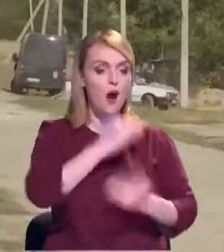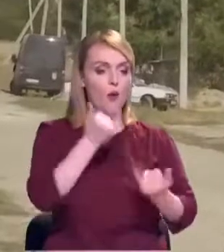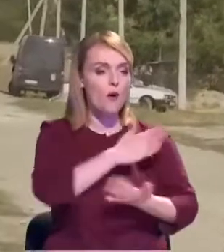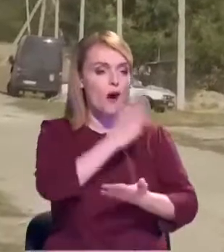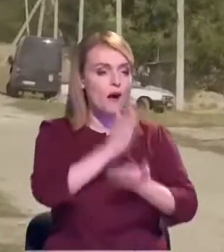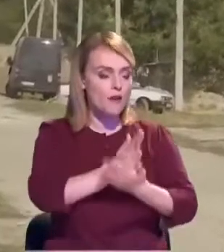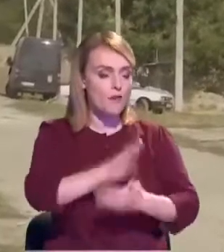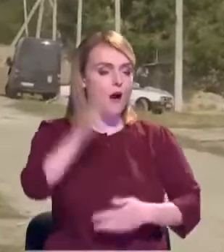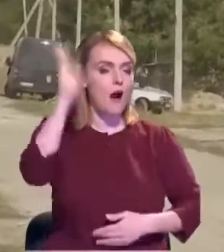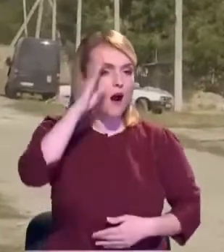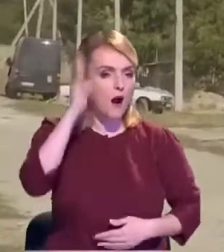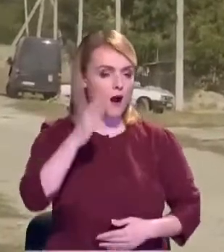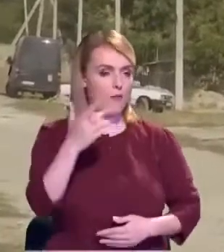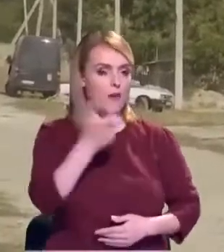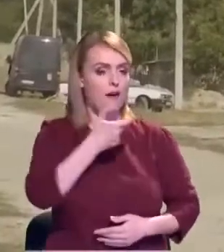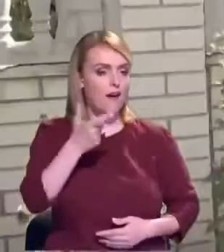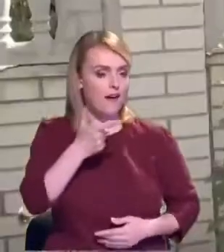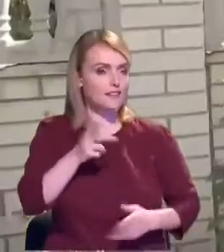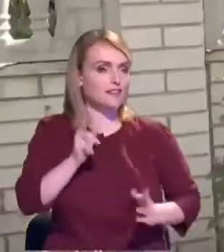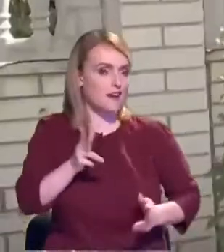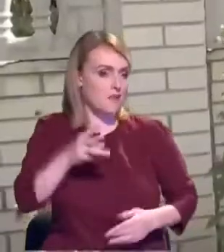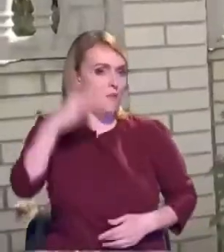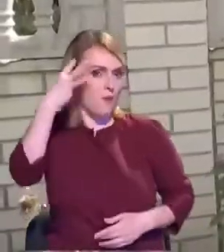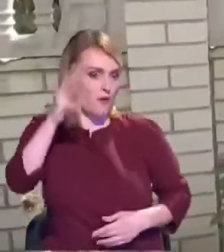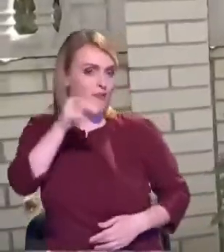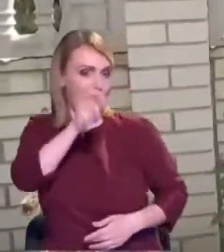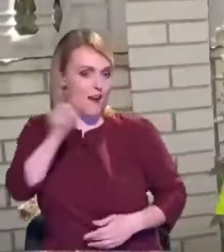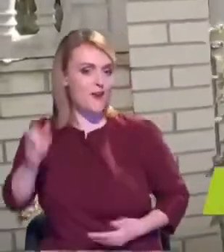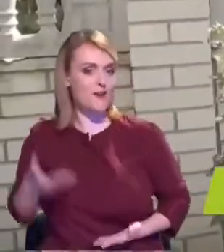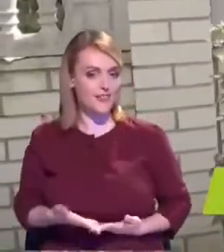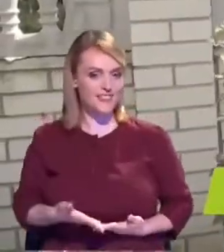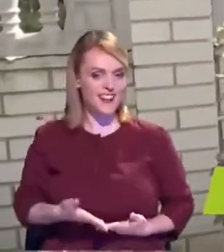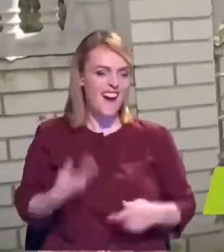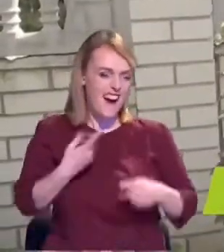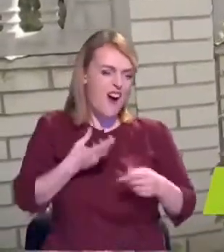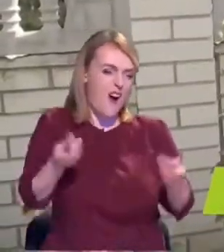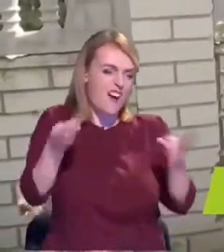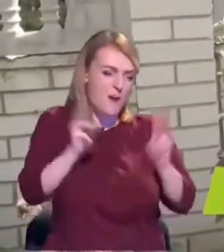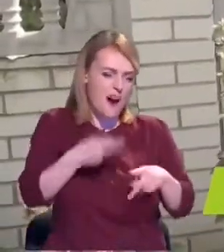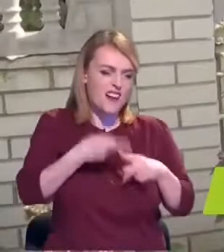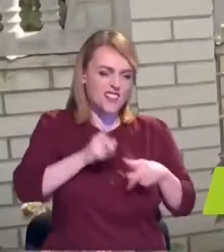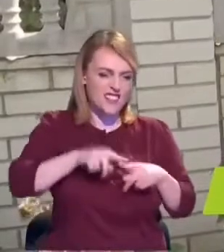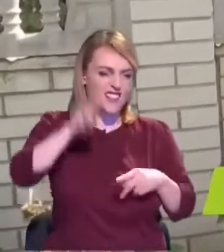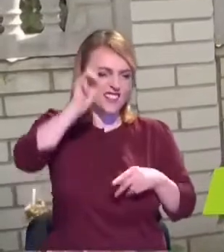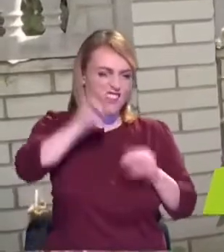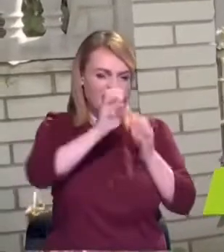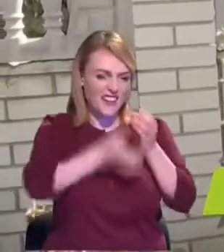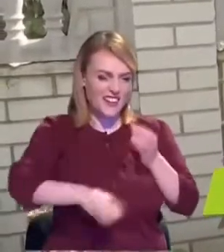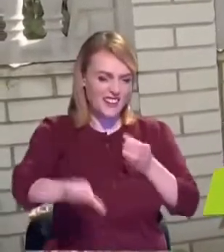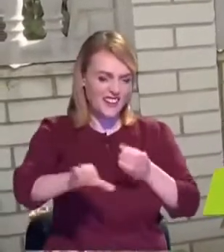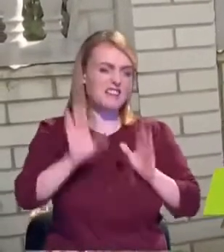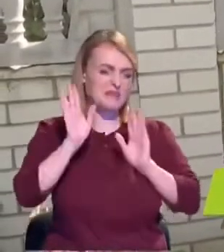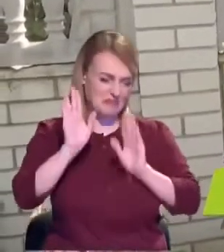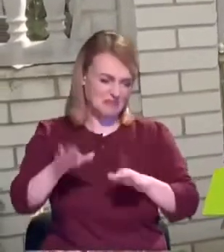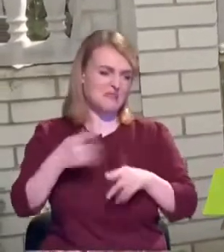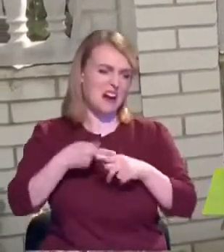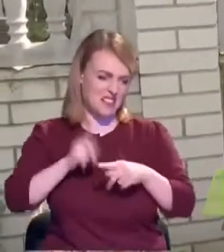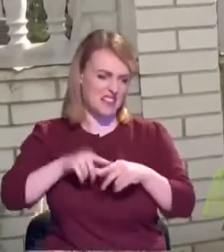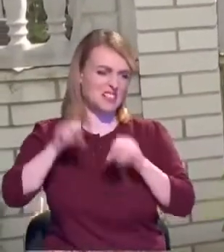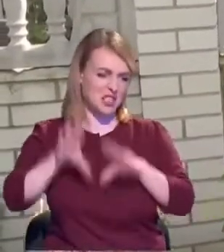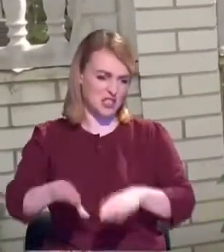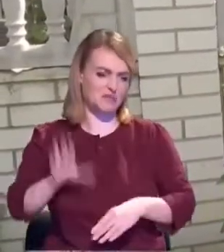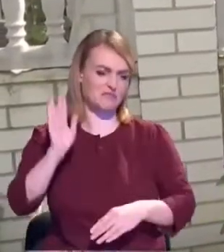Că azi avem, ca toată lumea civilizată. A rămas canalizarea asta, dar s-a rezolvat problemele și